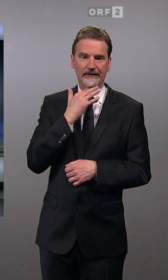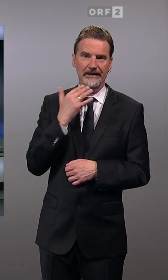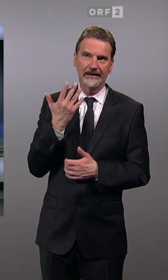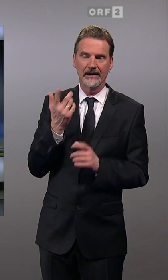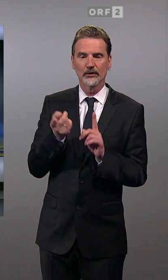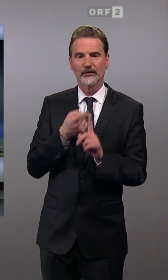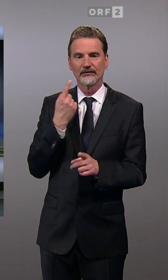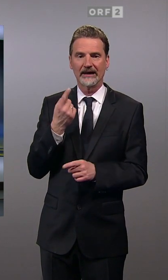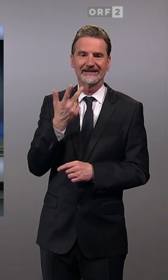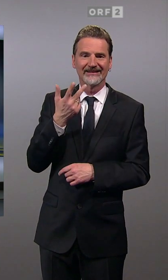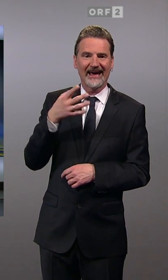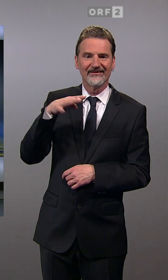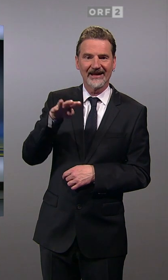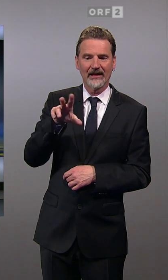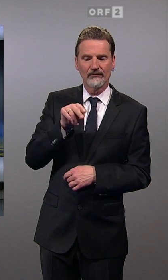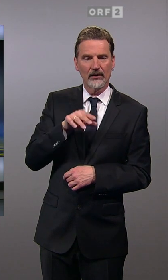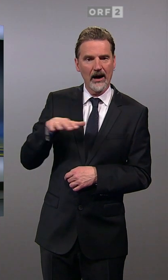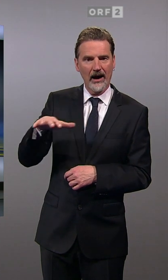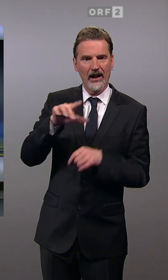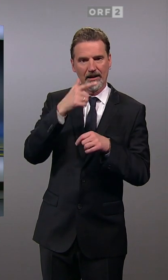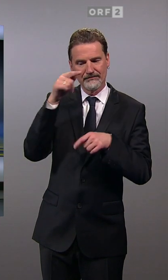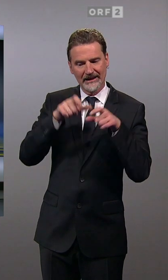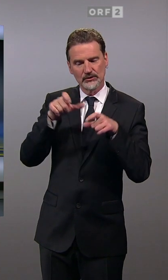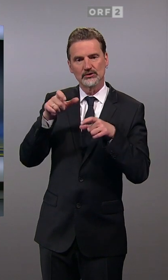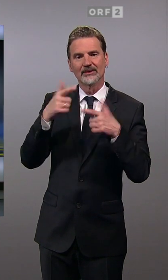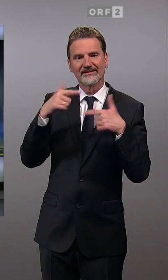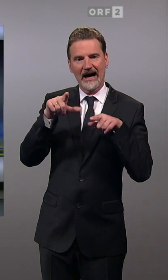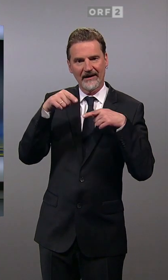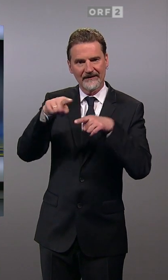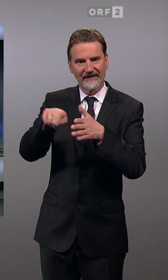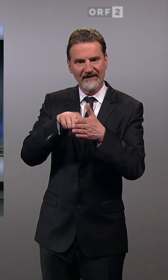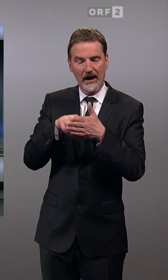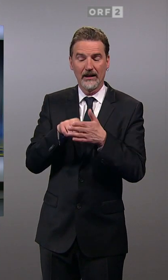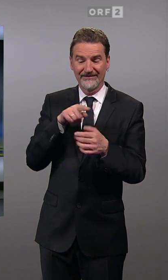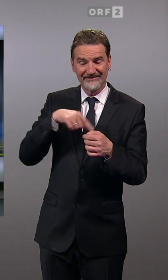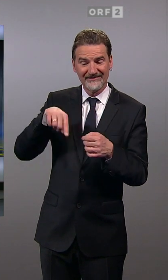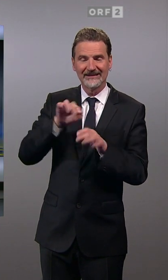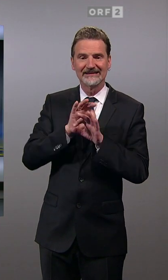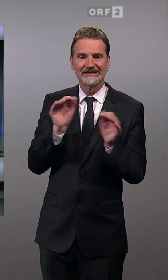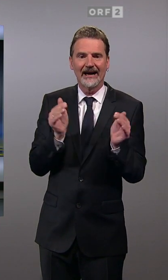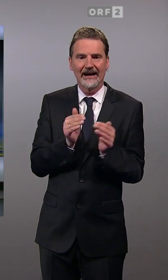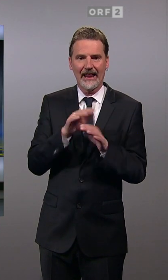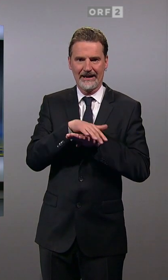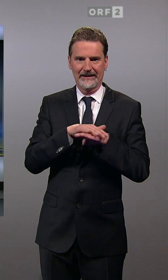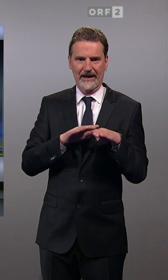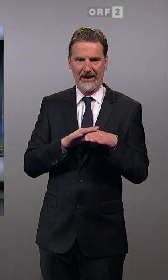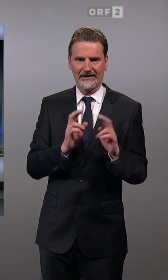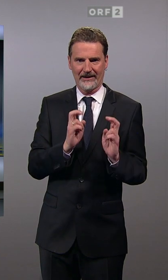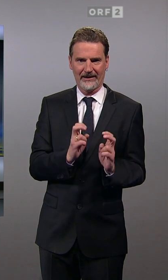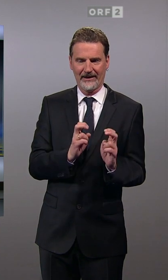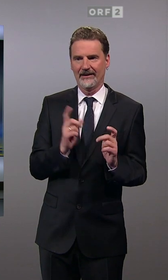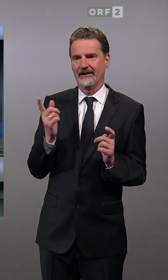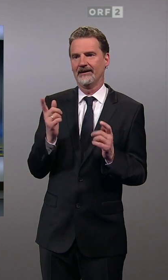drei Viertel aller Menschen heute, die in sehr kleinen Gemeinden des Landes leben. In jenen mit mehr als